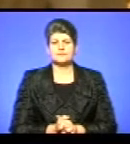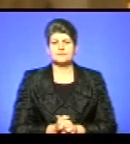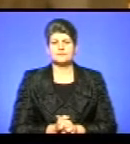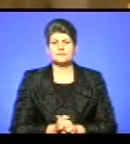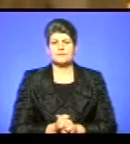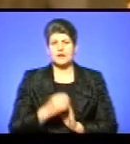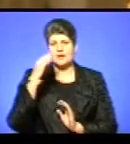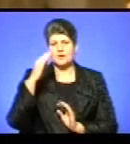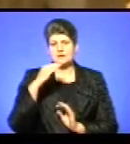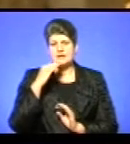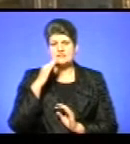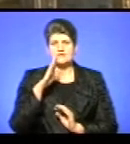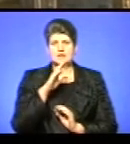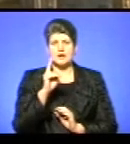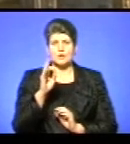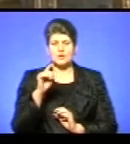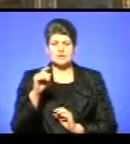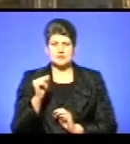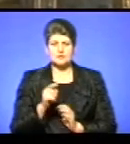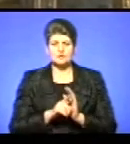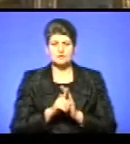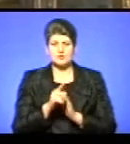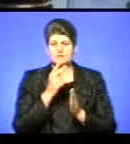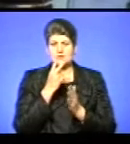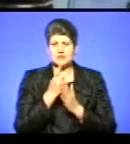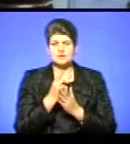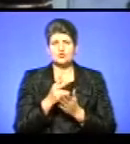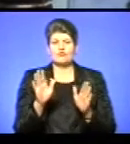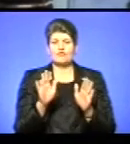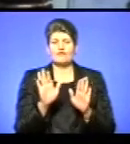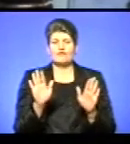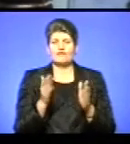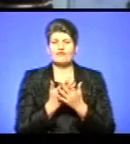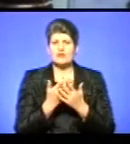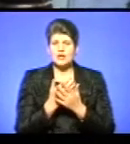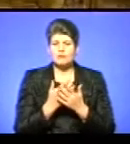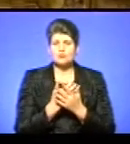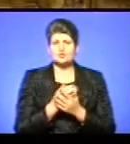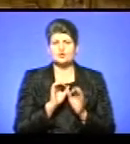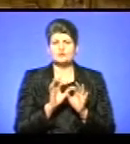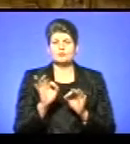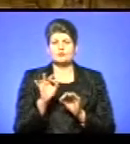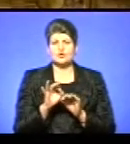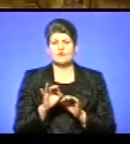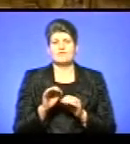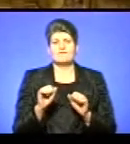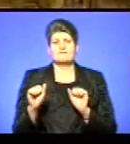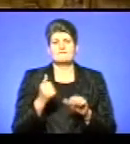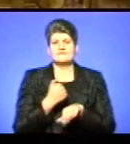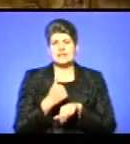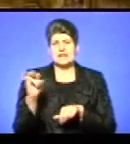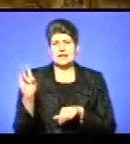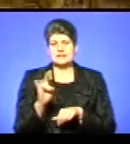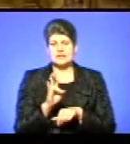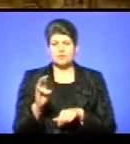Отець Віталій Козак розпочав репрезентацію фільму із розповіді про владивку Михаїла. «Найяскравіші моменти його життя